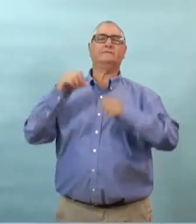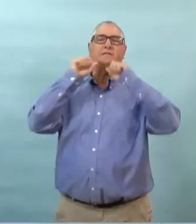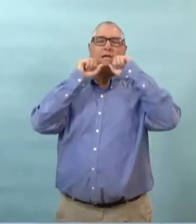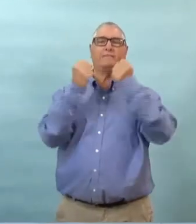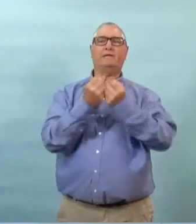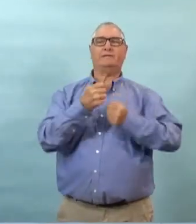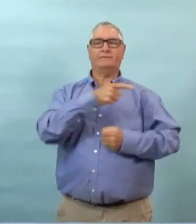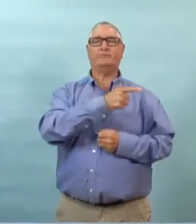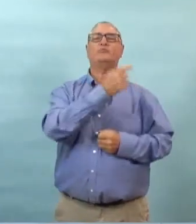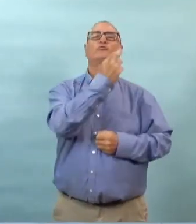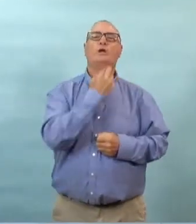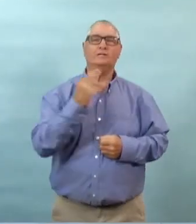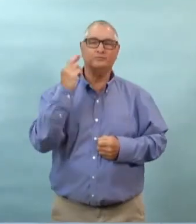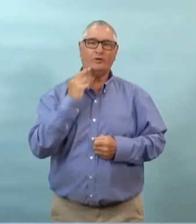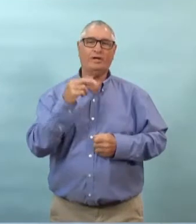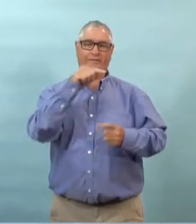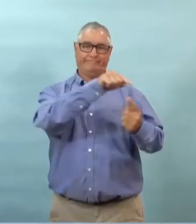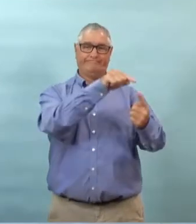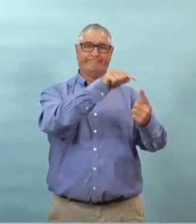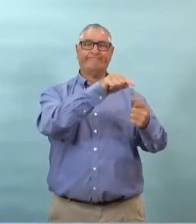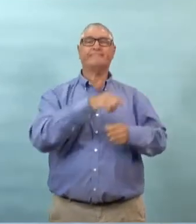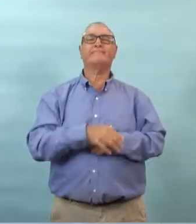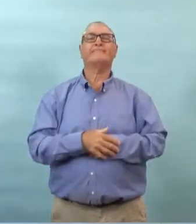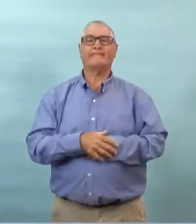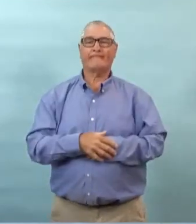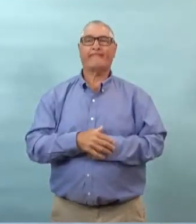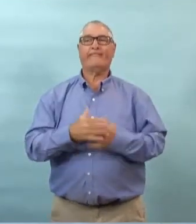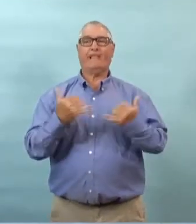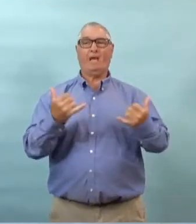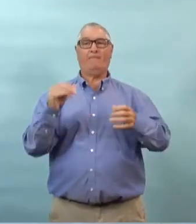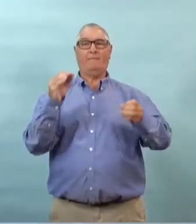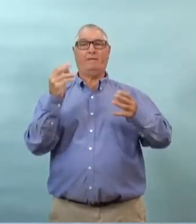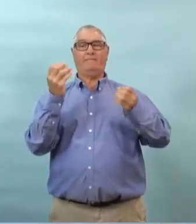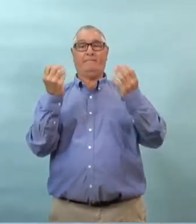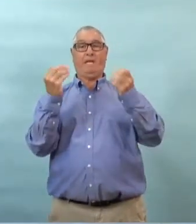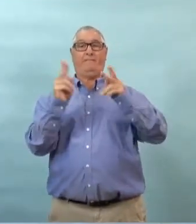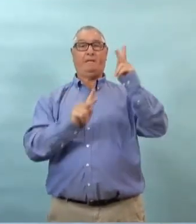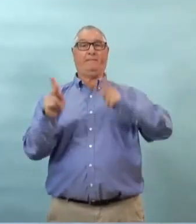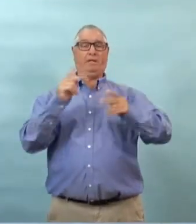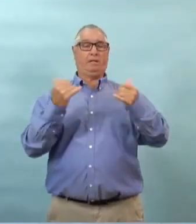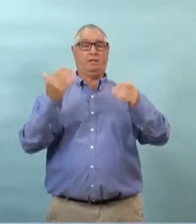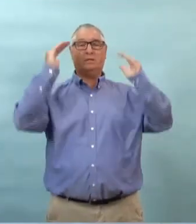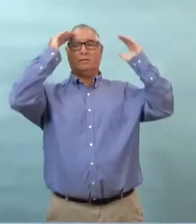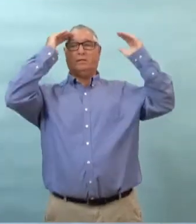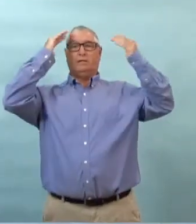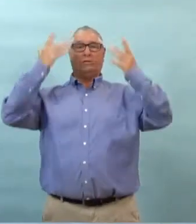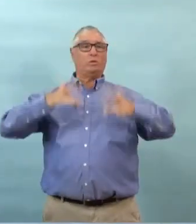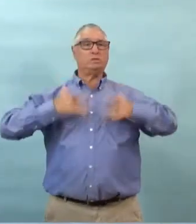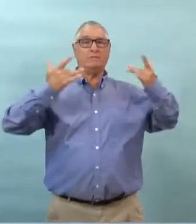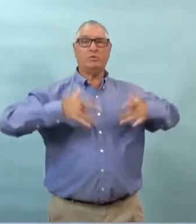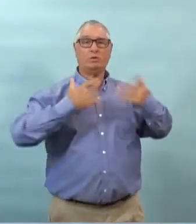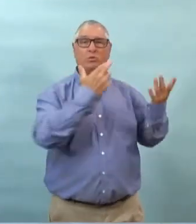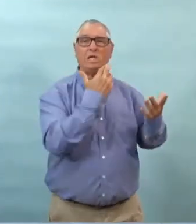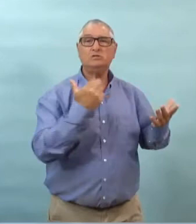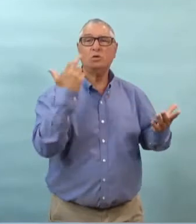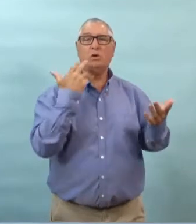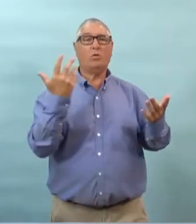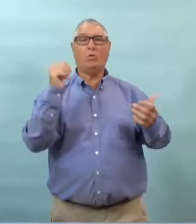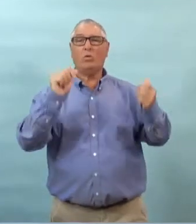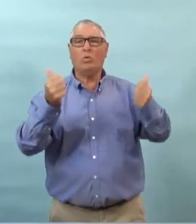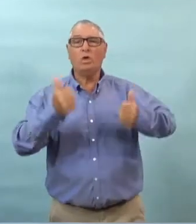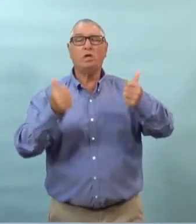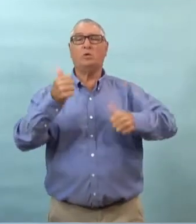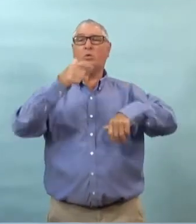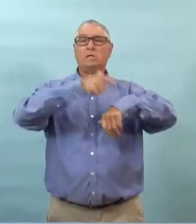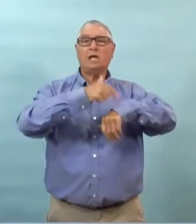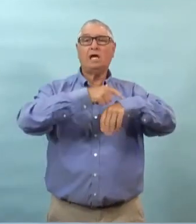et ces deux cas là étaient liés à des restaurants donc je crois qu'il ya beaucoup de gens qui se posent la question et qui se demandent qu'est ce qui se passe